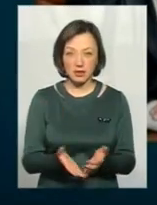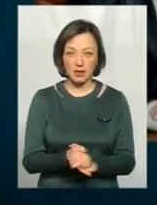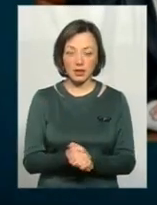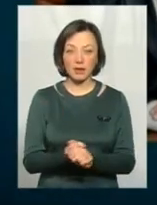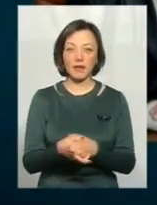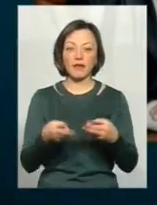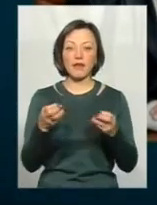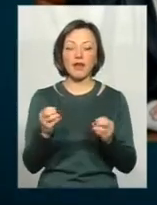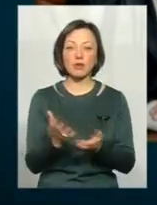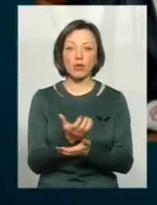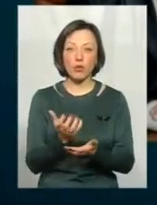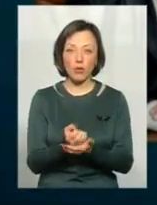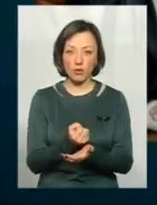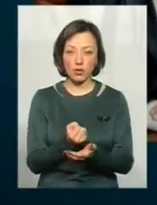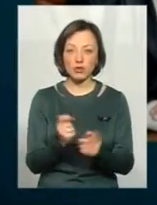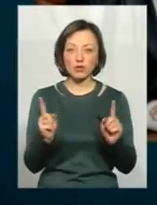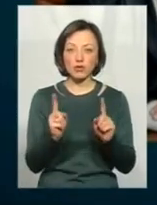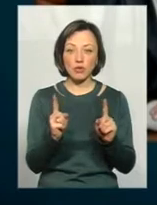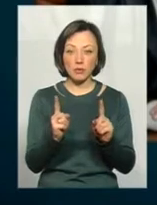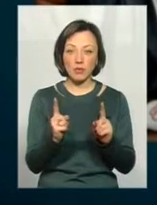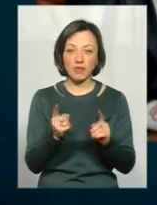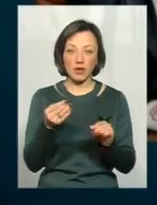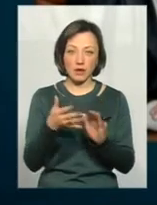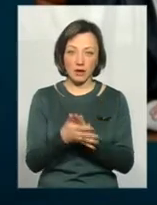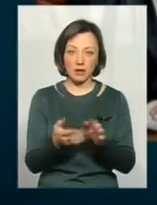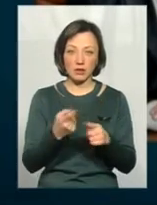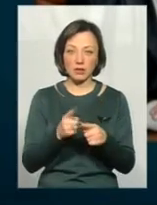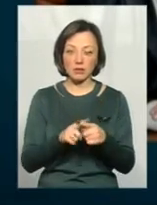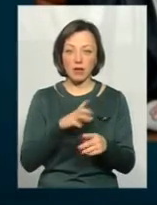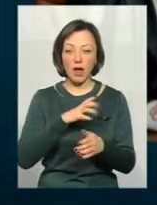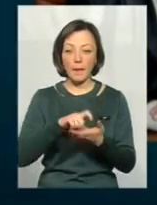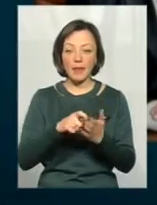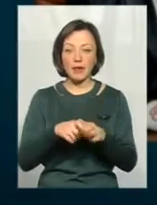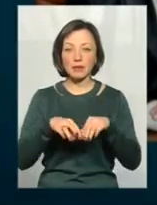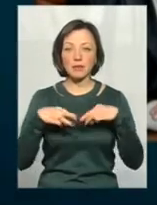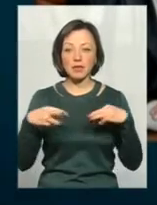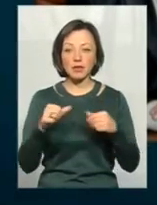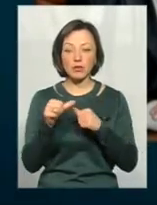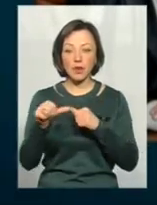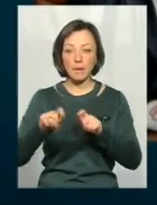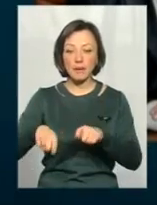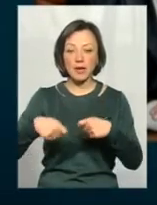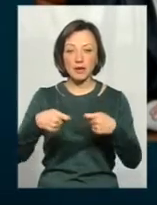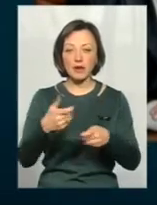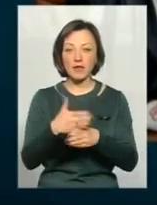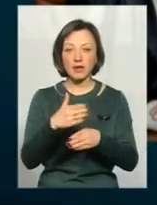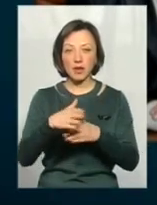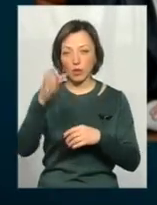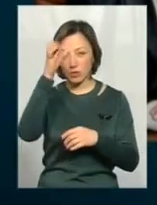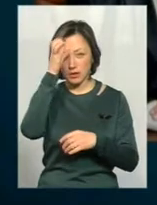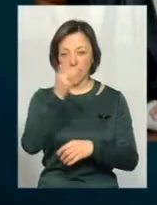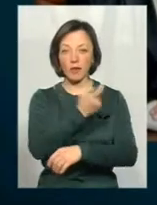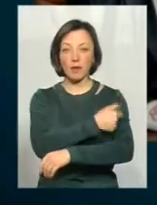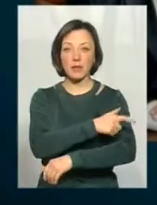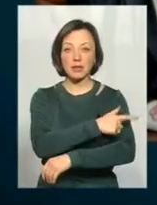Де доходи для того, щоб нести ці витрати? Кабінет міністрів, крім того, передав видатки нам на освіту, на